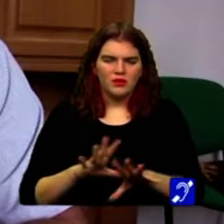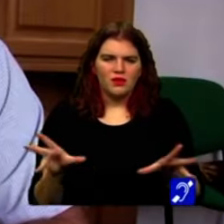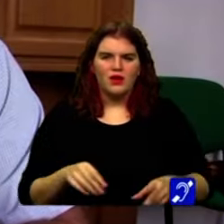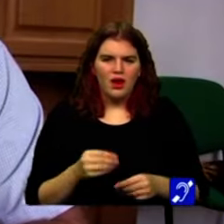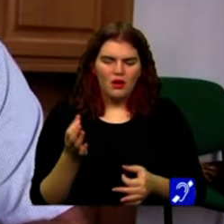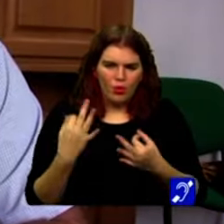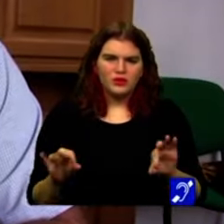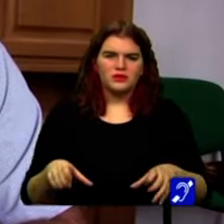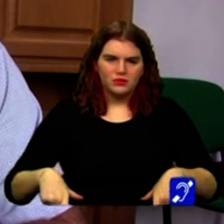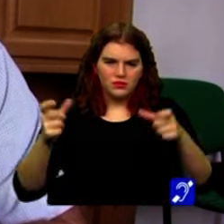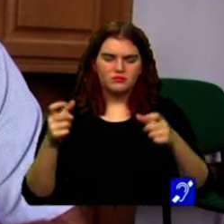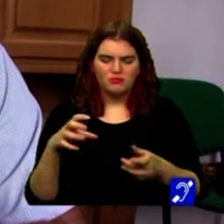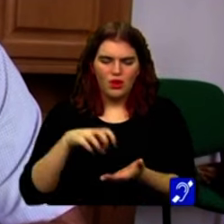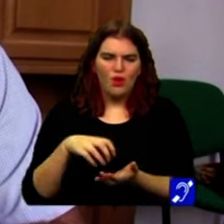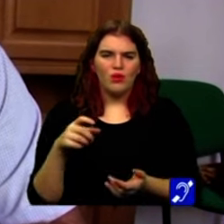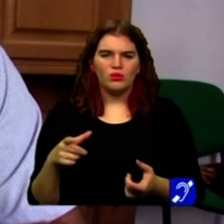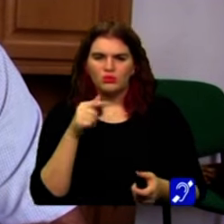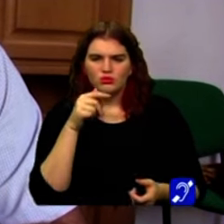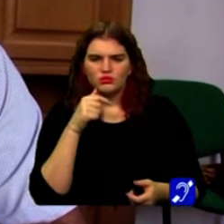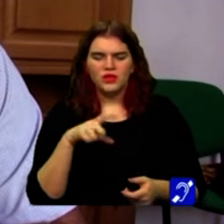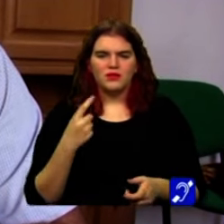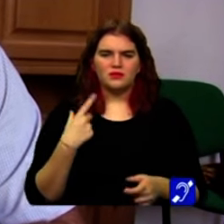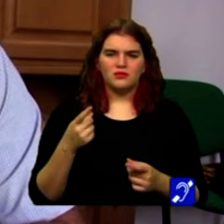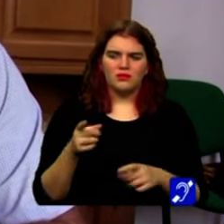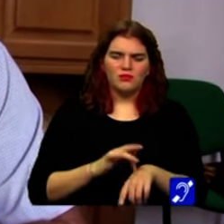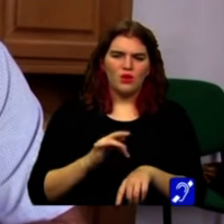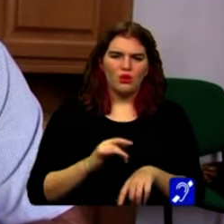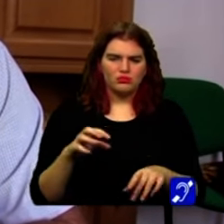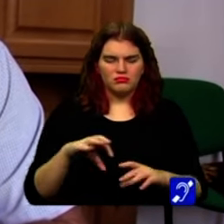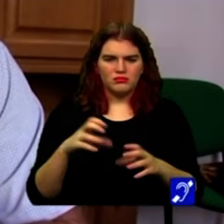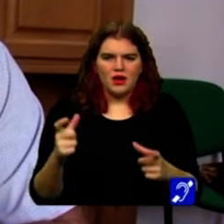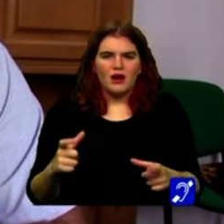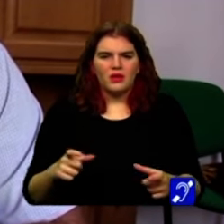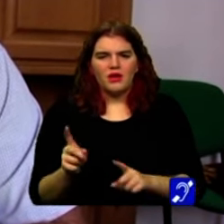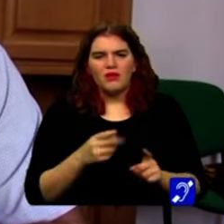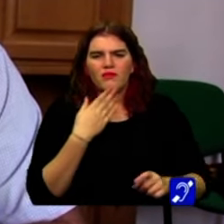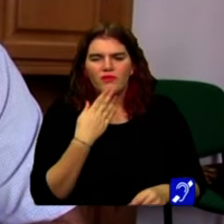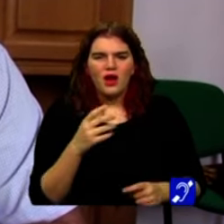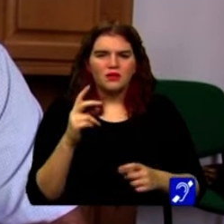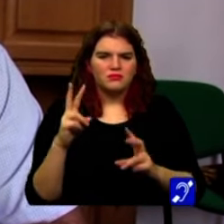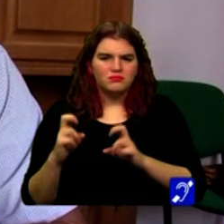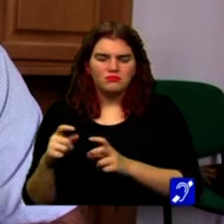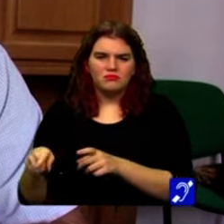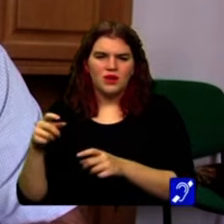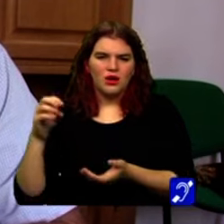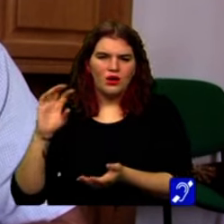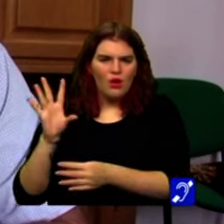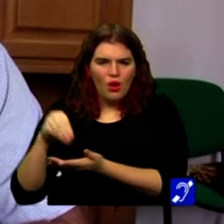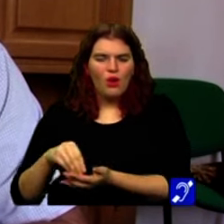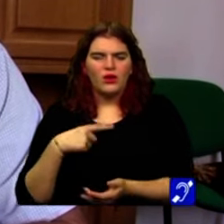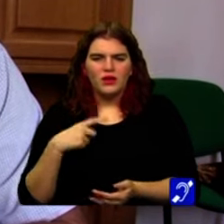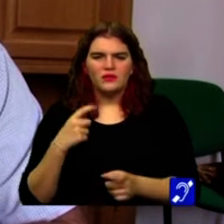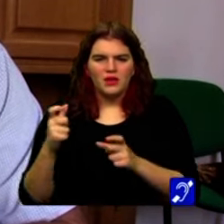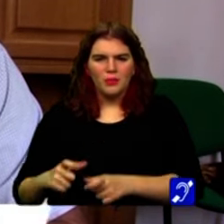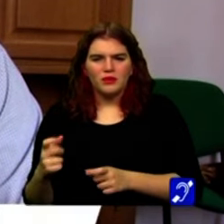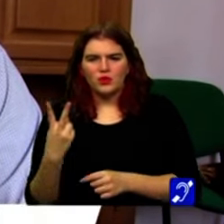modernizat spațiu, clădirea, dispensarului medical. Dacă dorește să locuiască, are un apartament care e